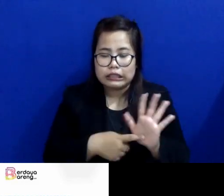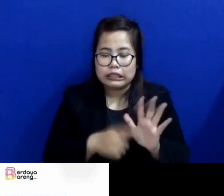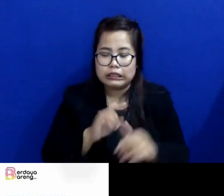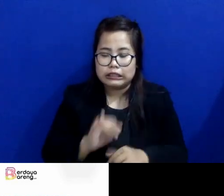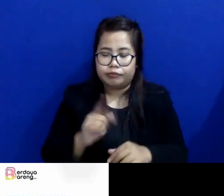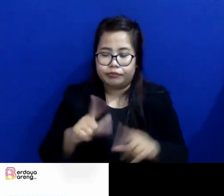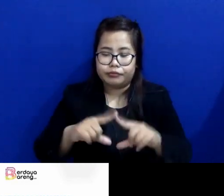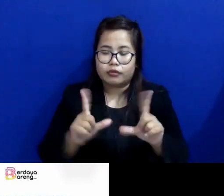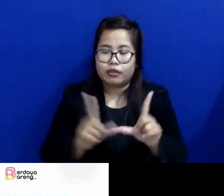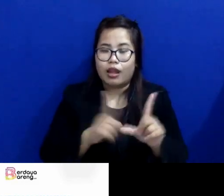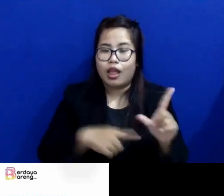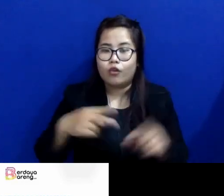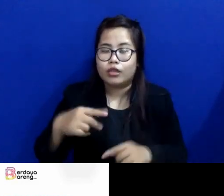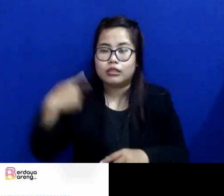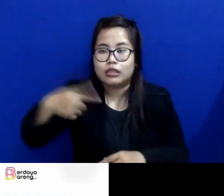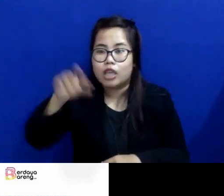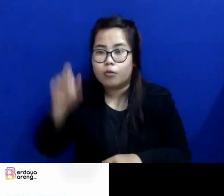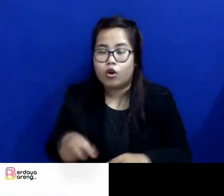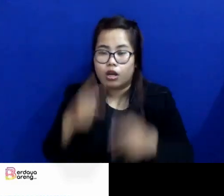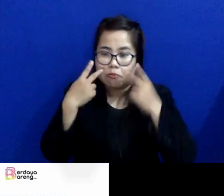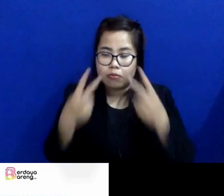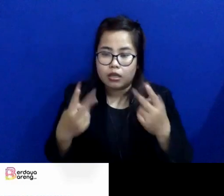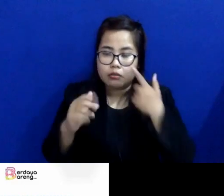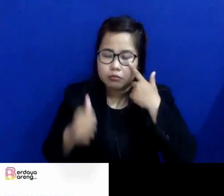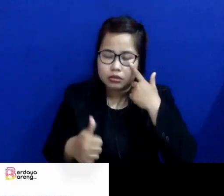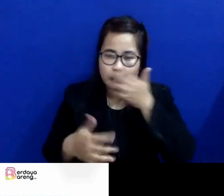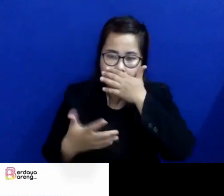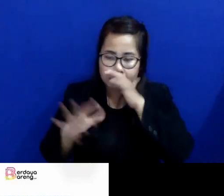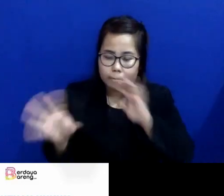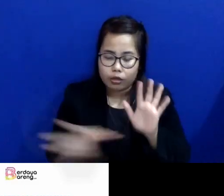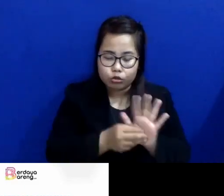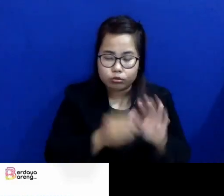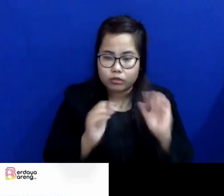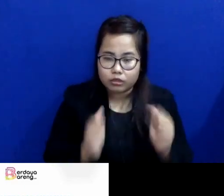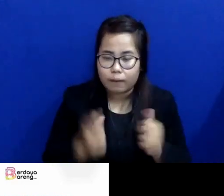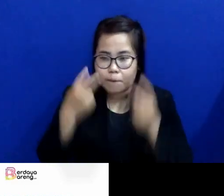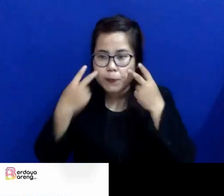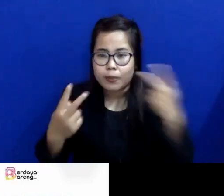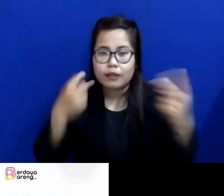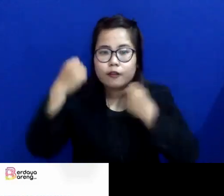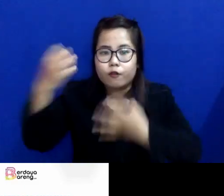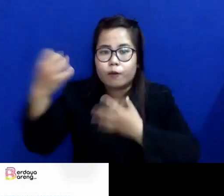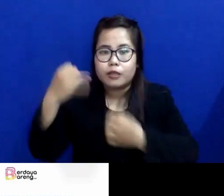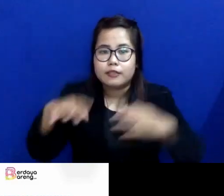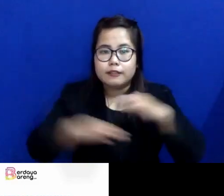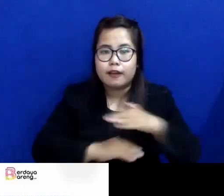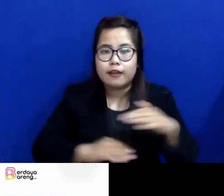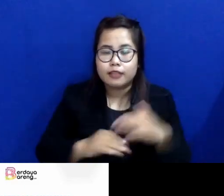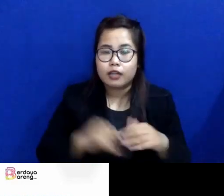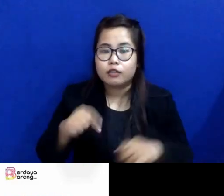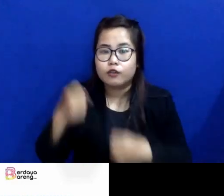bisa masuk untuk melihat informasi dasar. Informasi dasar yang